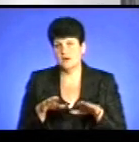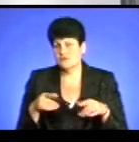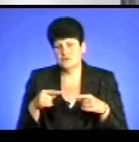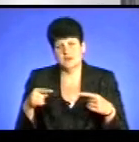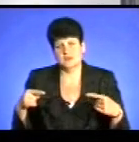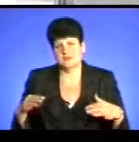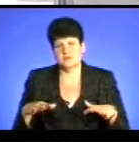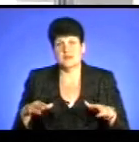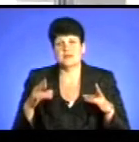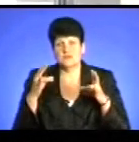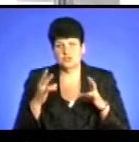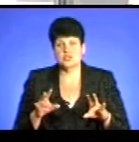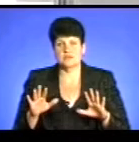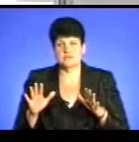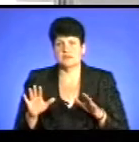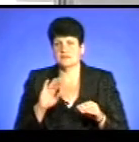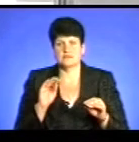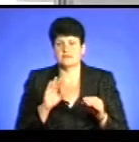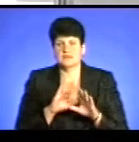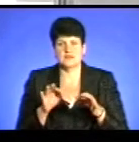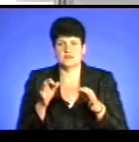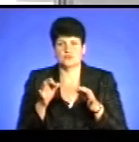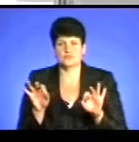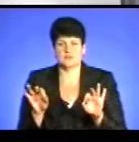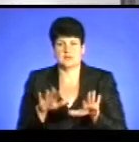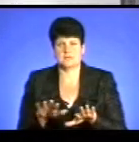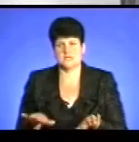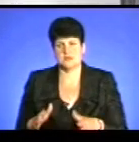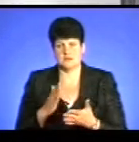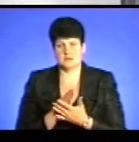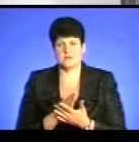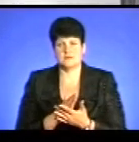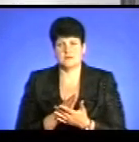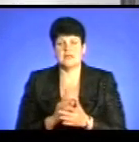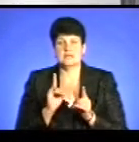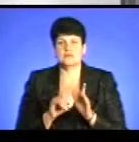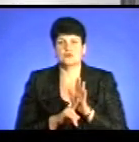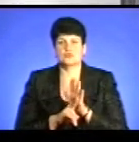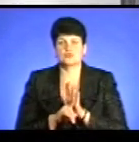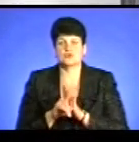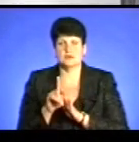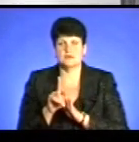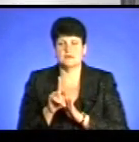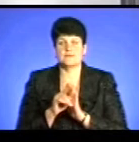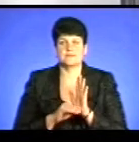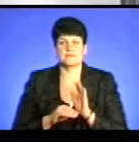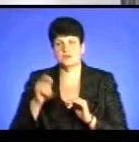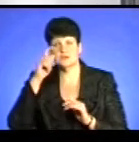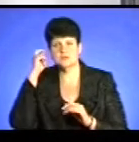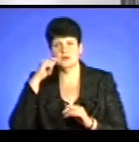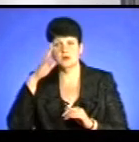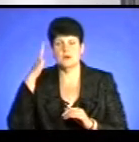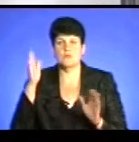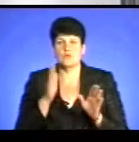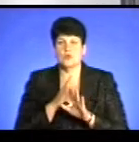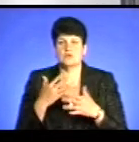інших водоймах. ці нещасні випадки не в владних місцях, не відведу. Тільки розпочалися високотемпературні показники у Тернополі, вже